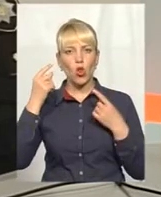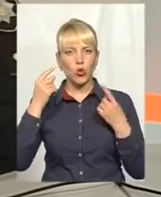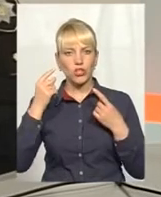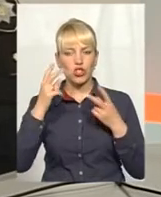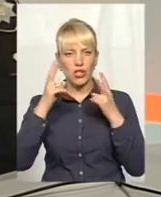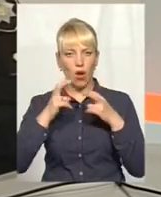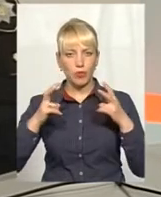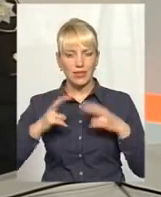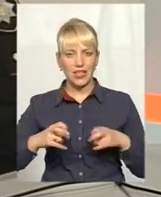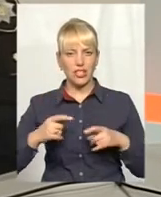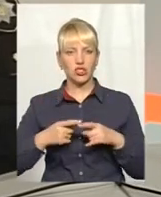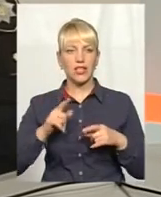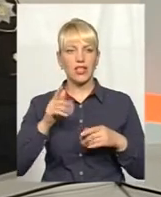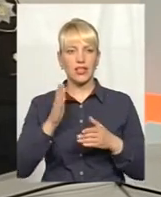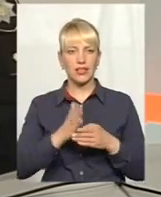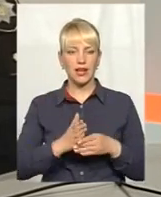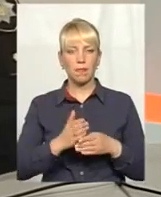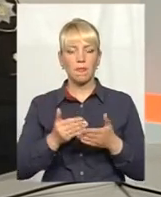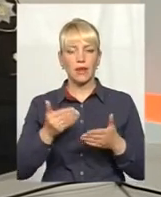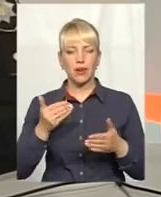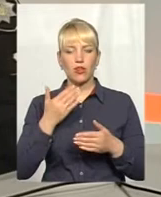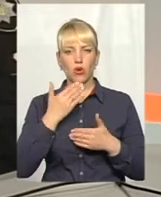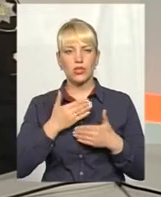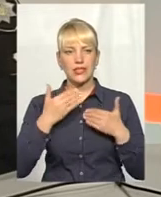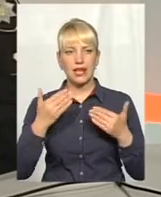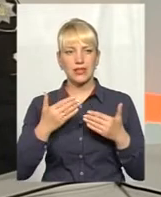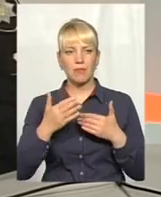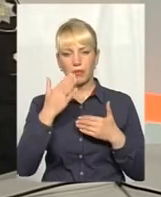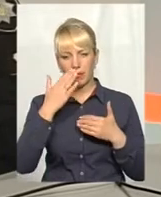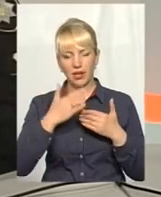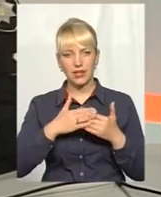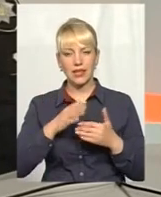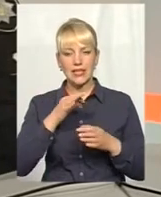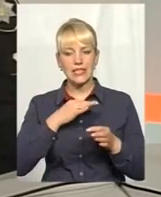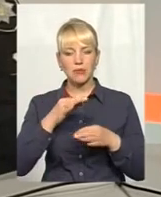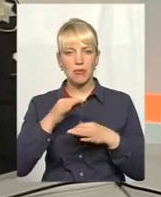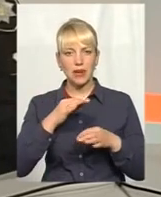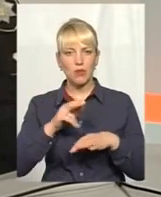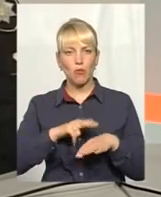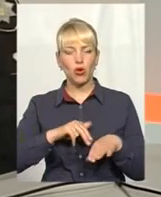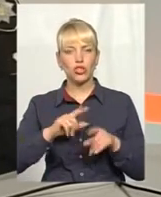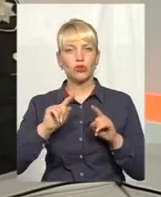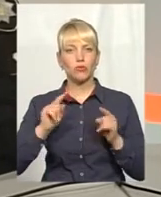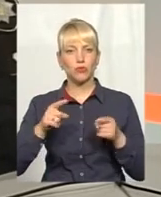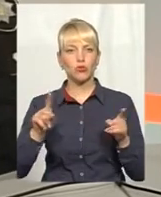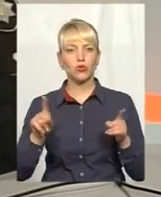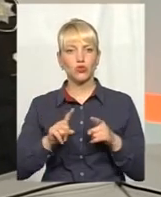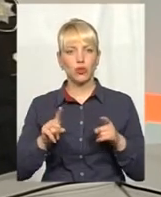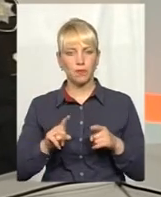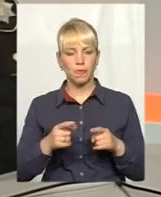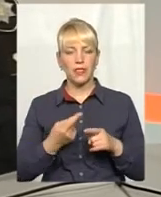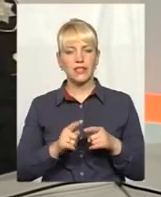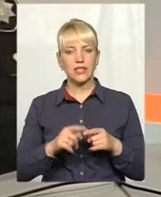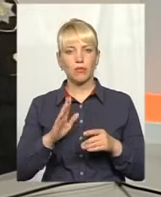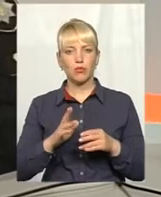воно є, можливо, сказати, як перед останнім, перед співвесідою з поліцейською комісією. Тому що це буде, як би,